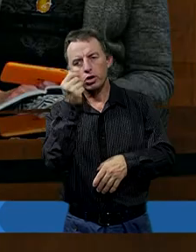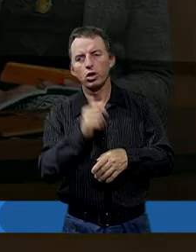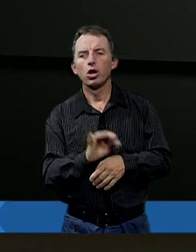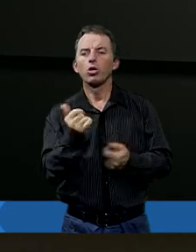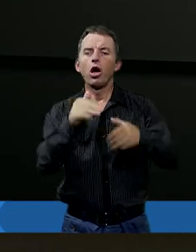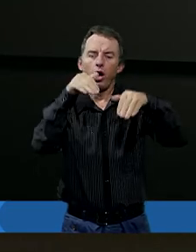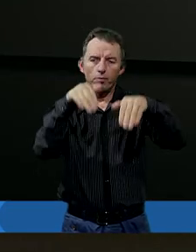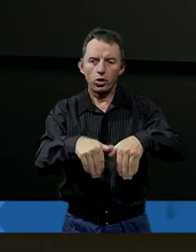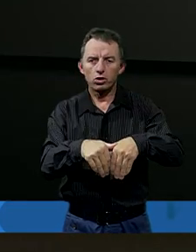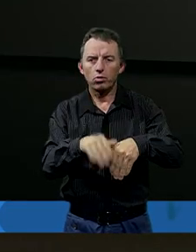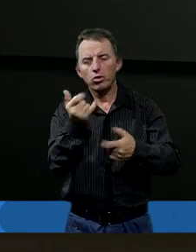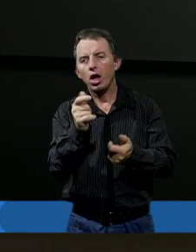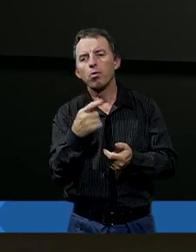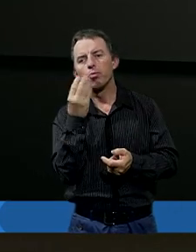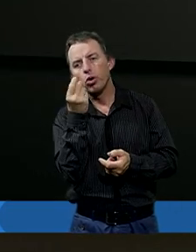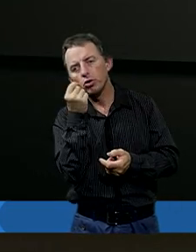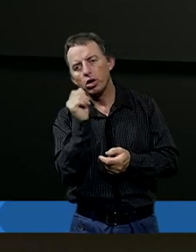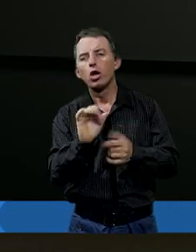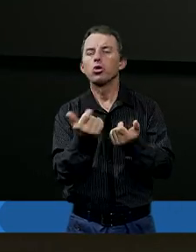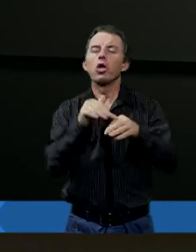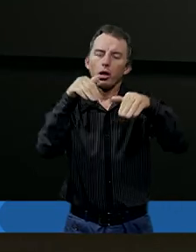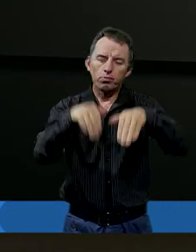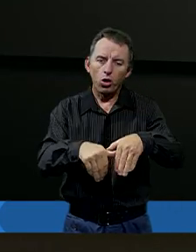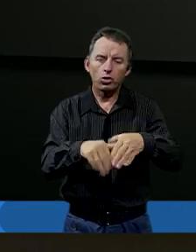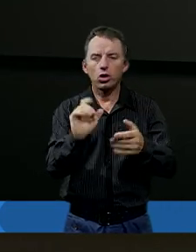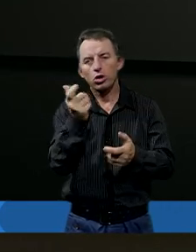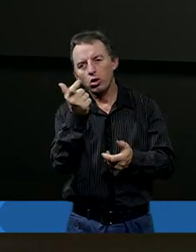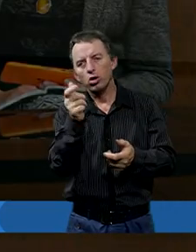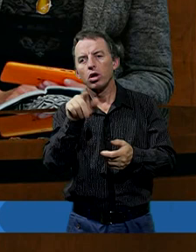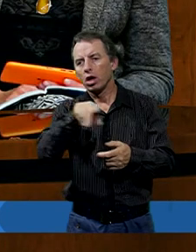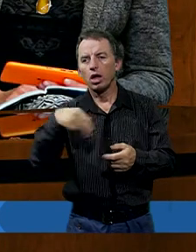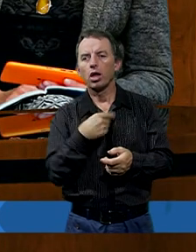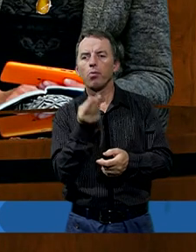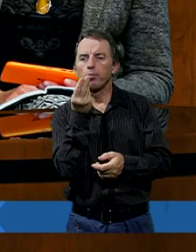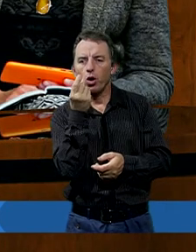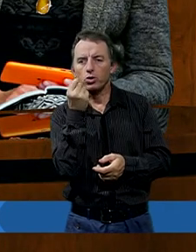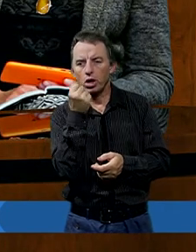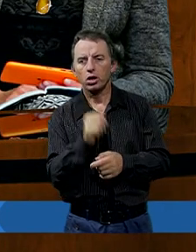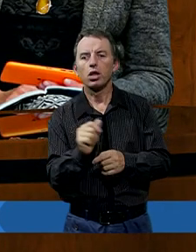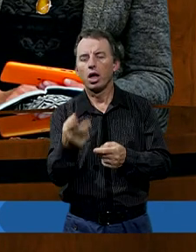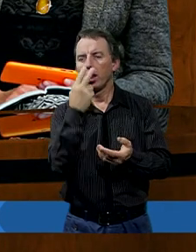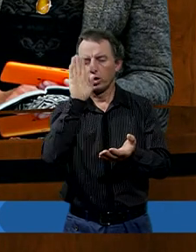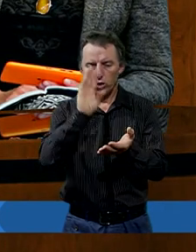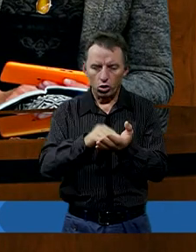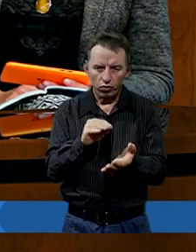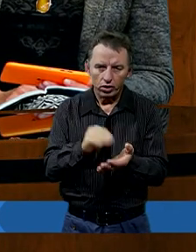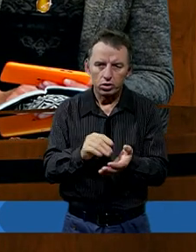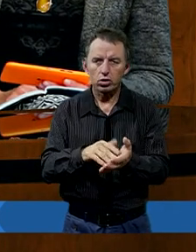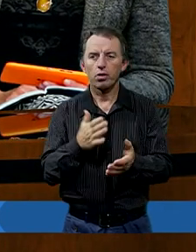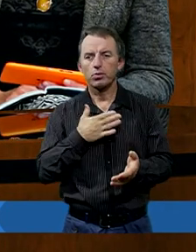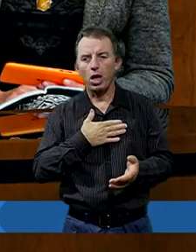Co w ogóle może nas pocieszyć w takiej sytuacji? Czy jest coś, co może nas pocieszyć? Wspomniałeś o doświadczeniach. Ja